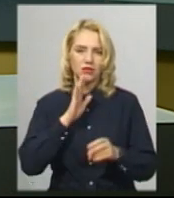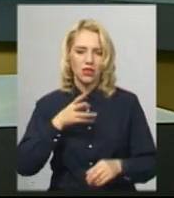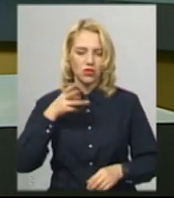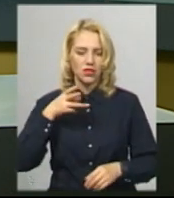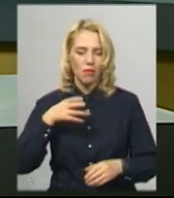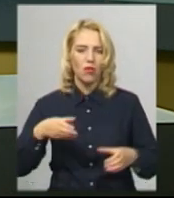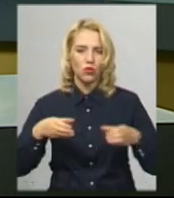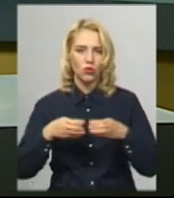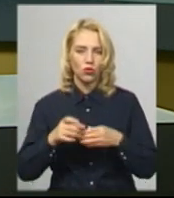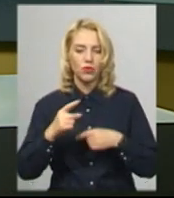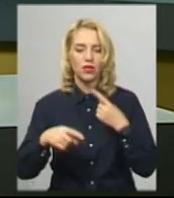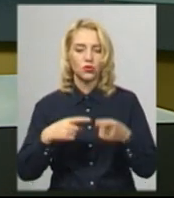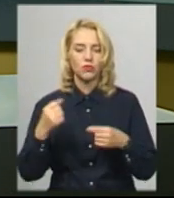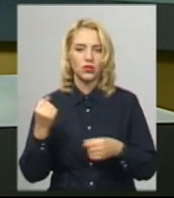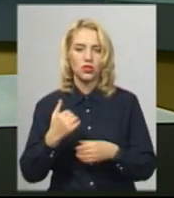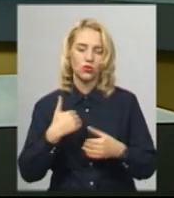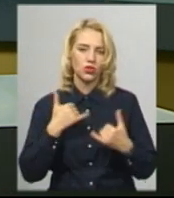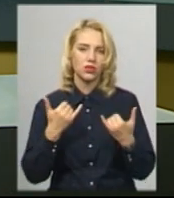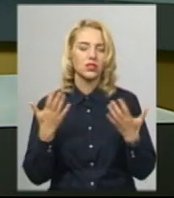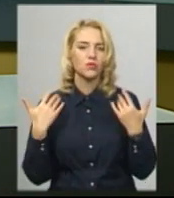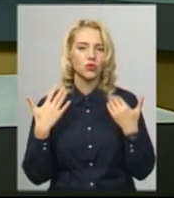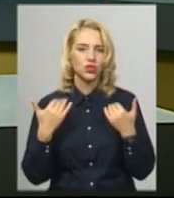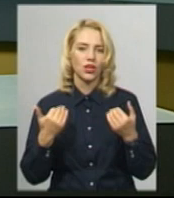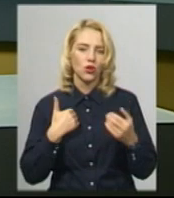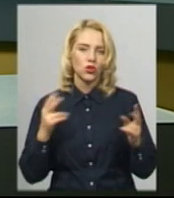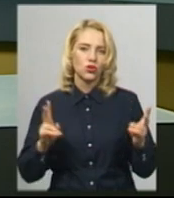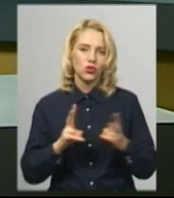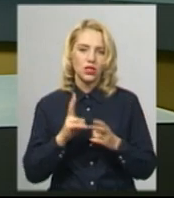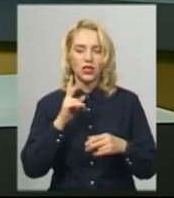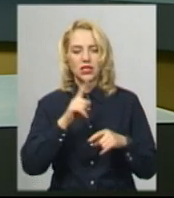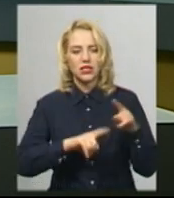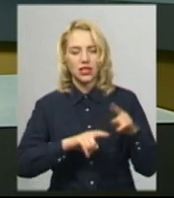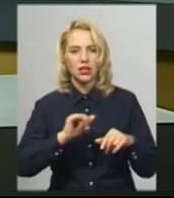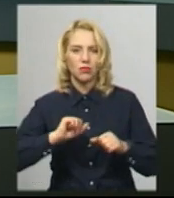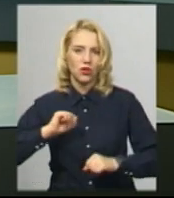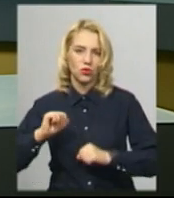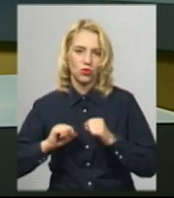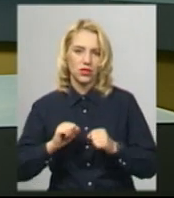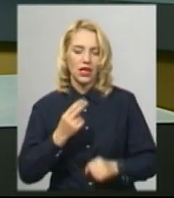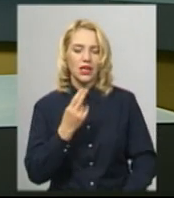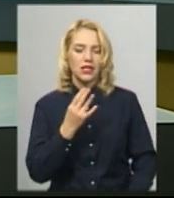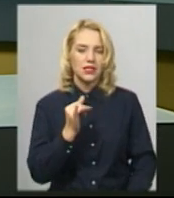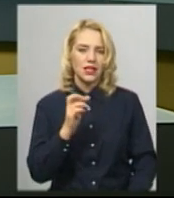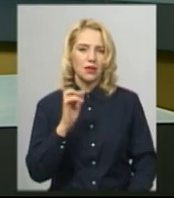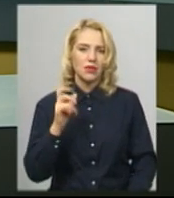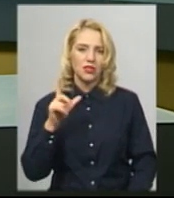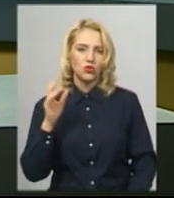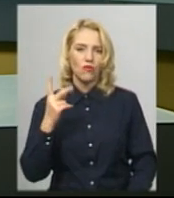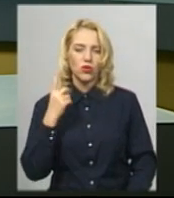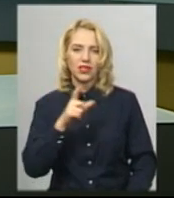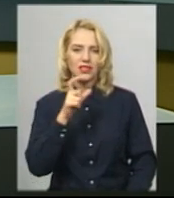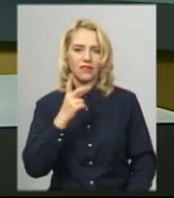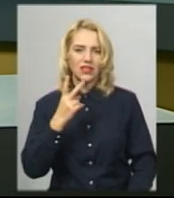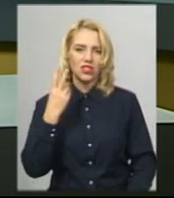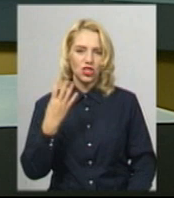наступного тижня. Каже, зараз хоче перепочити та зустрітись із рідними та друзями. Нагадаю, Сергій Цибізов – один із 24 моряків,